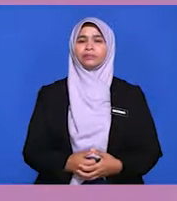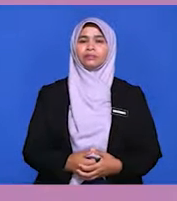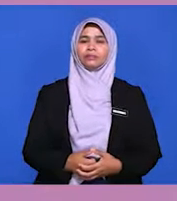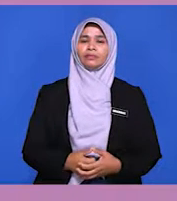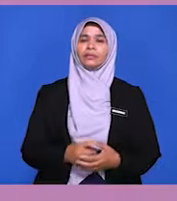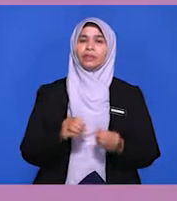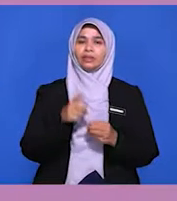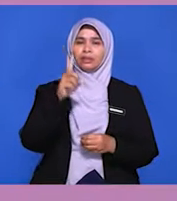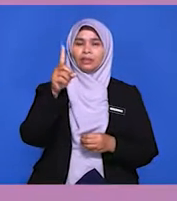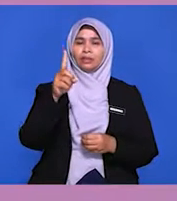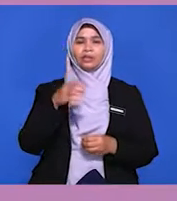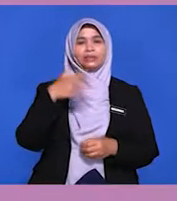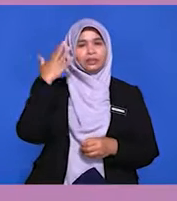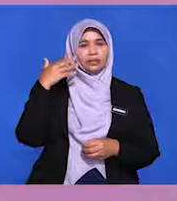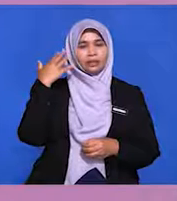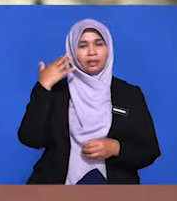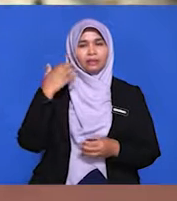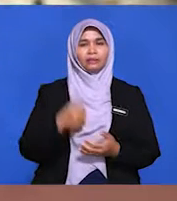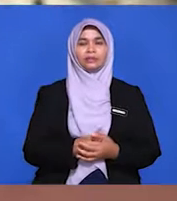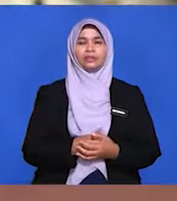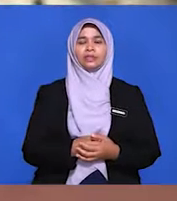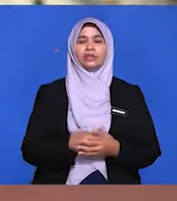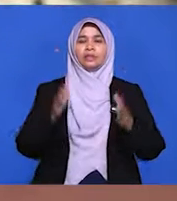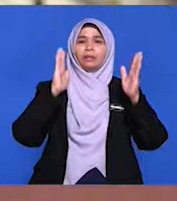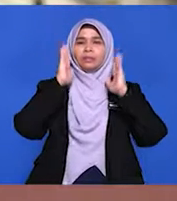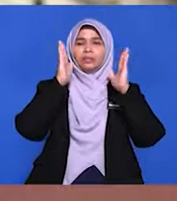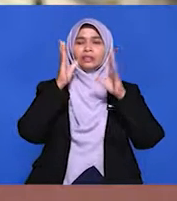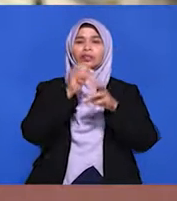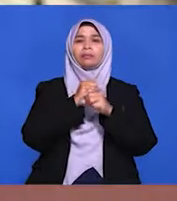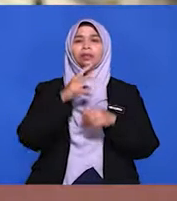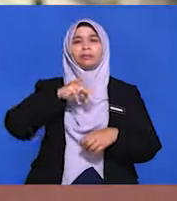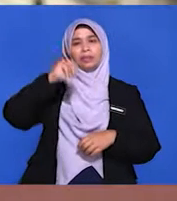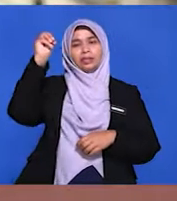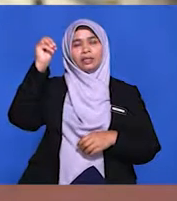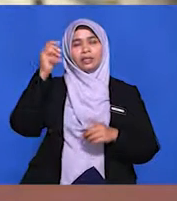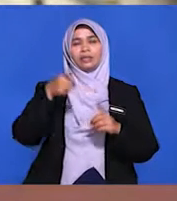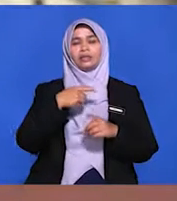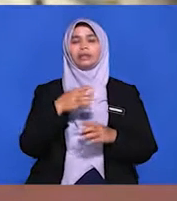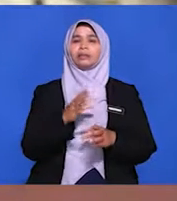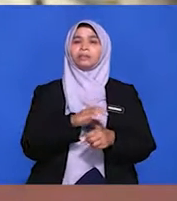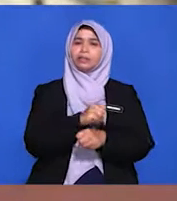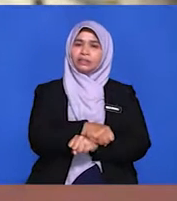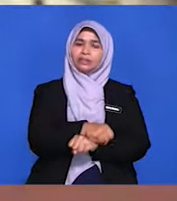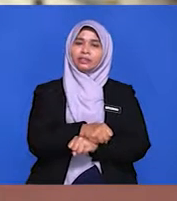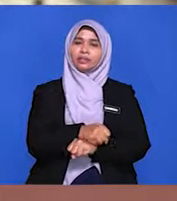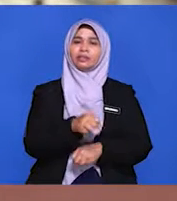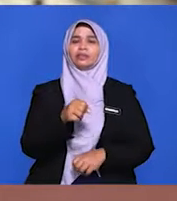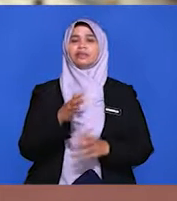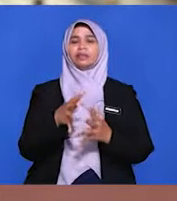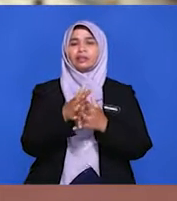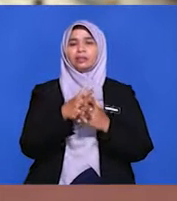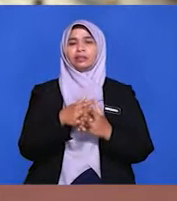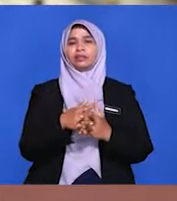Yang pertama, faktor sejarah. Malaysia mendapat kemerdekaan daripada penjajah Inggeris. Malaysia